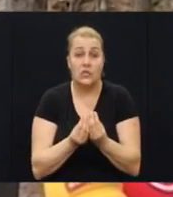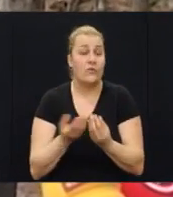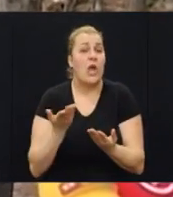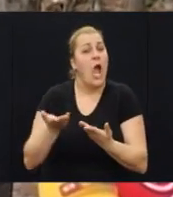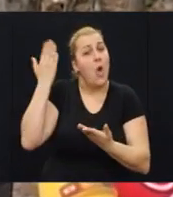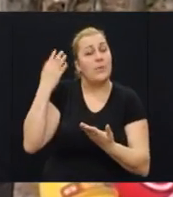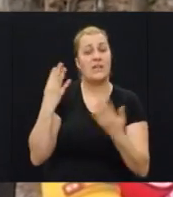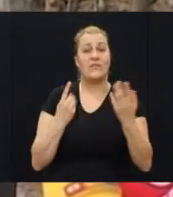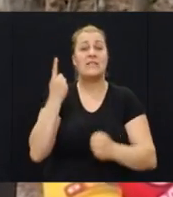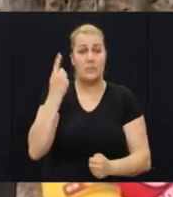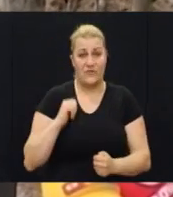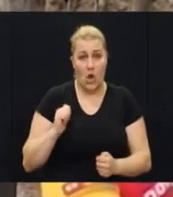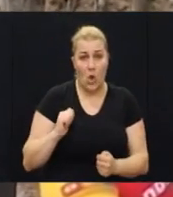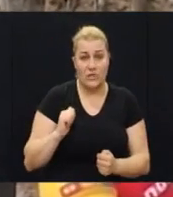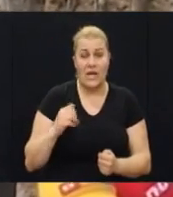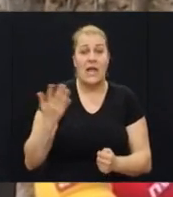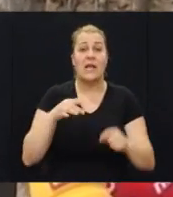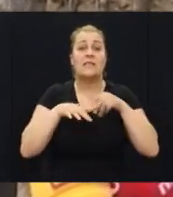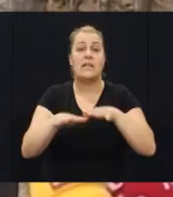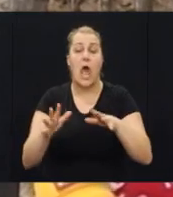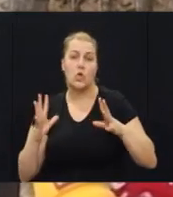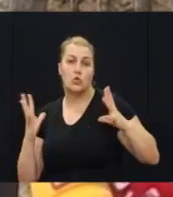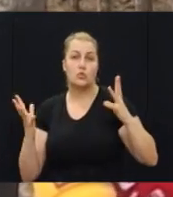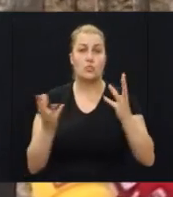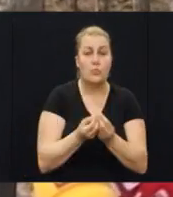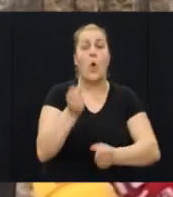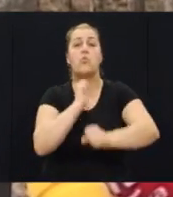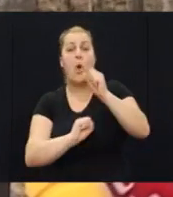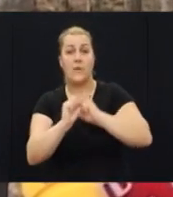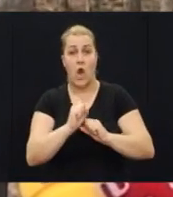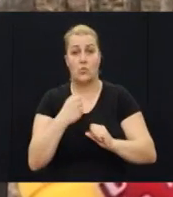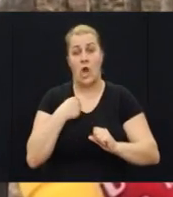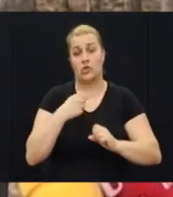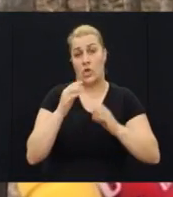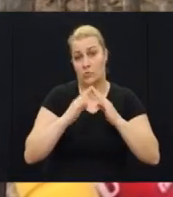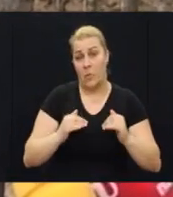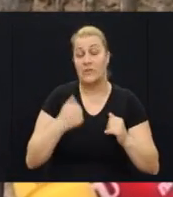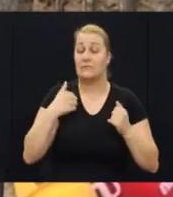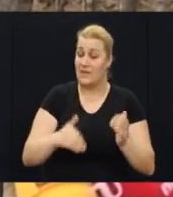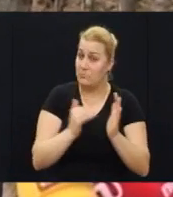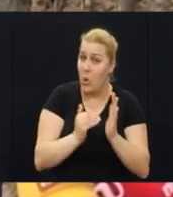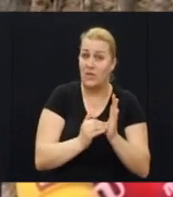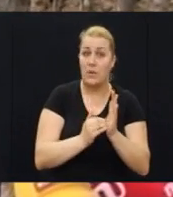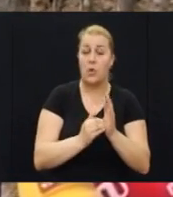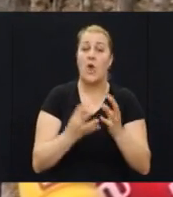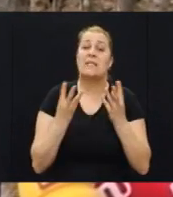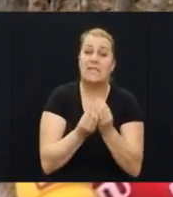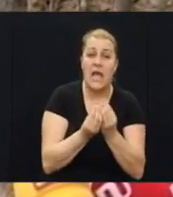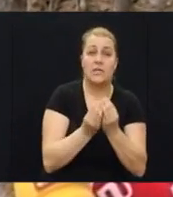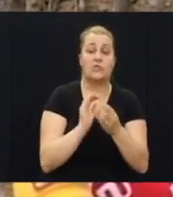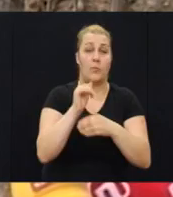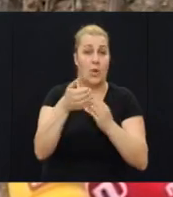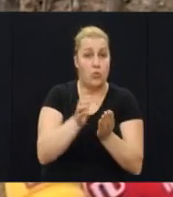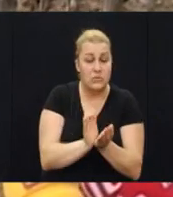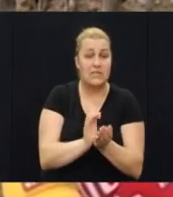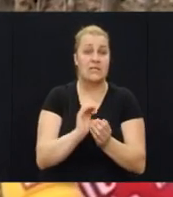godine kada se Hrvatski narod cijeli skupio u zajedništvu za obranu Hrvatske države, danas je potrebno jedno zajedništvo preko uskrsa, preko